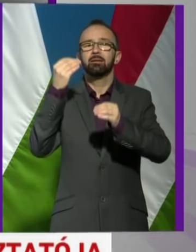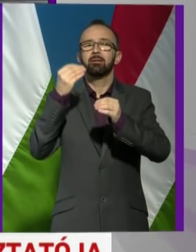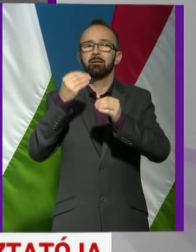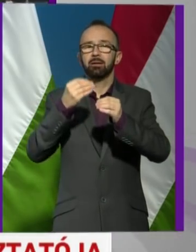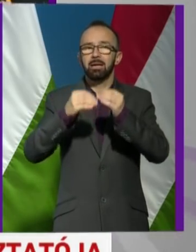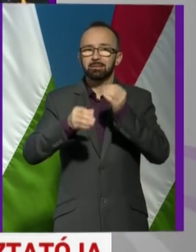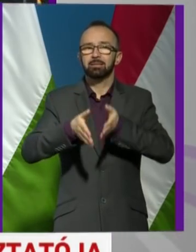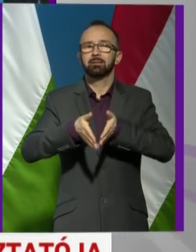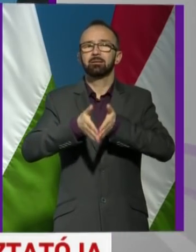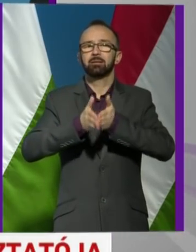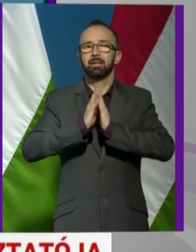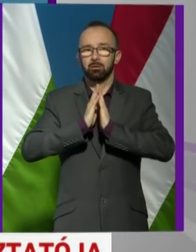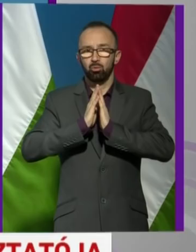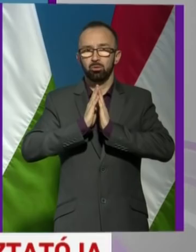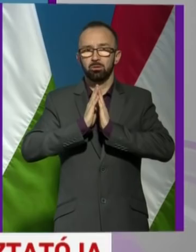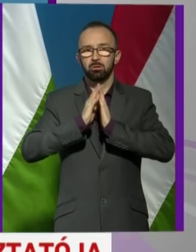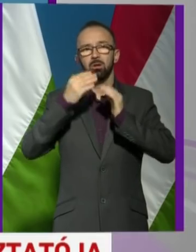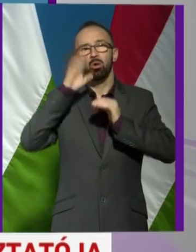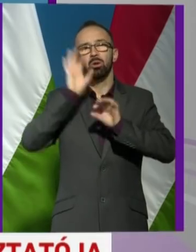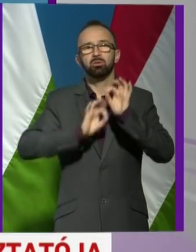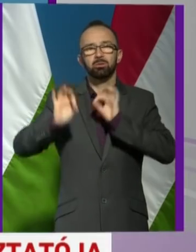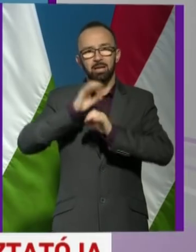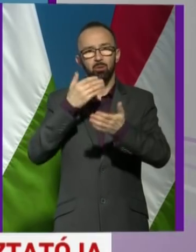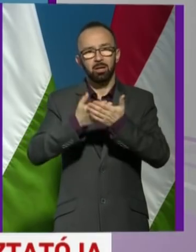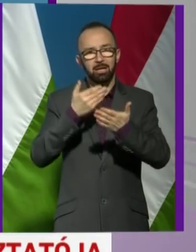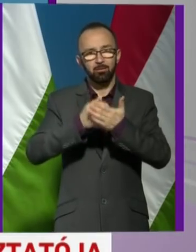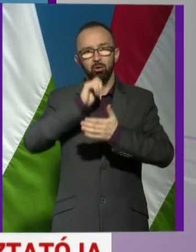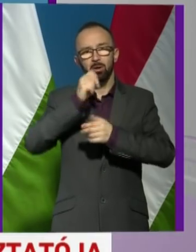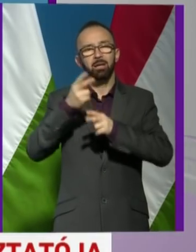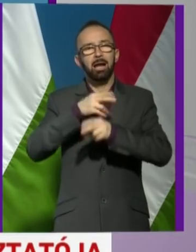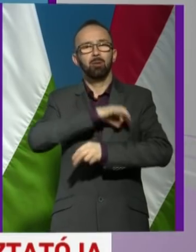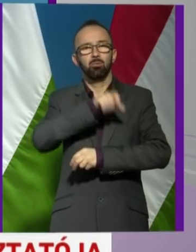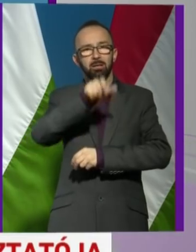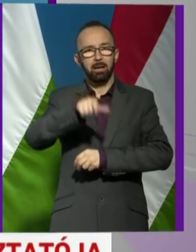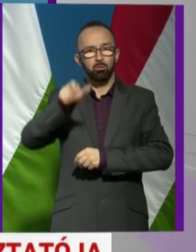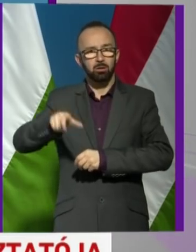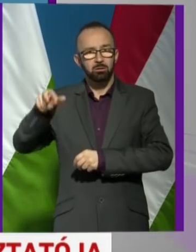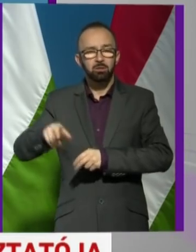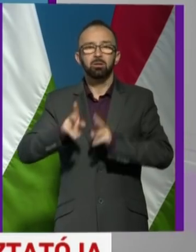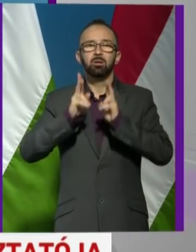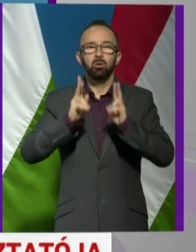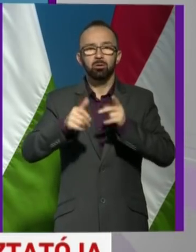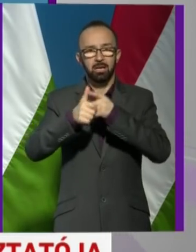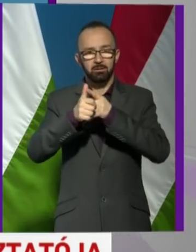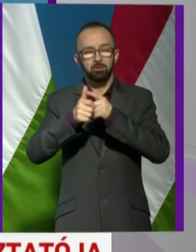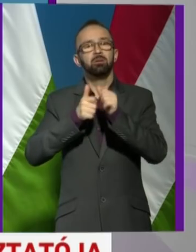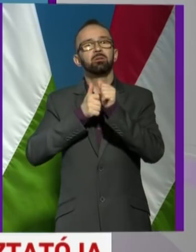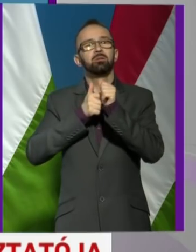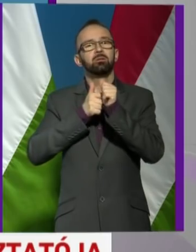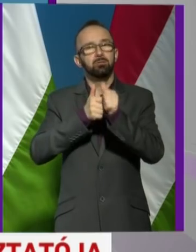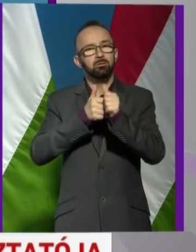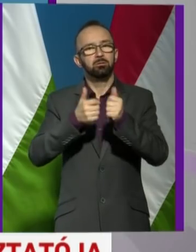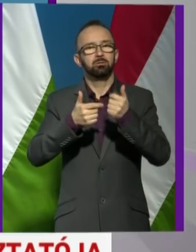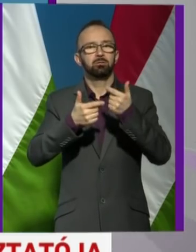kértük meg az Olaszországban tartózkodó magyar állampolgárokat, hogy egyrészt kövessék az